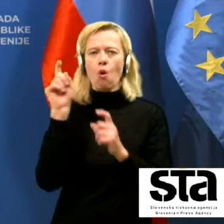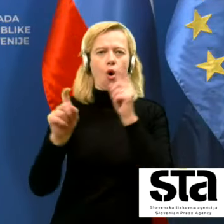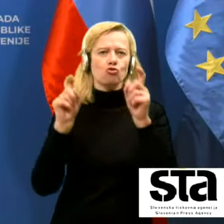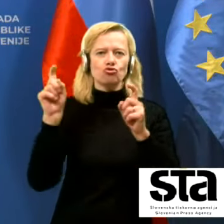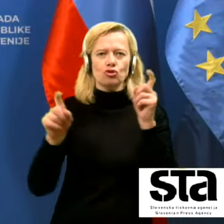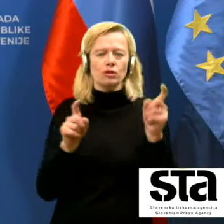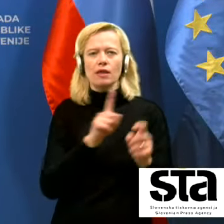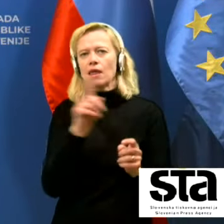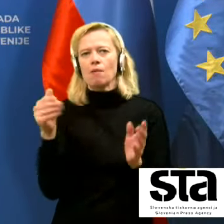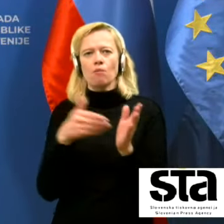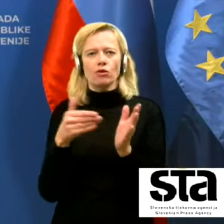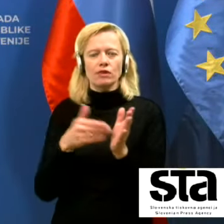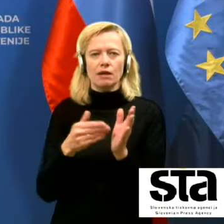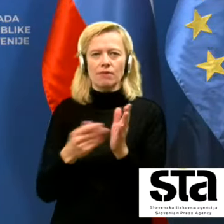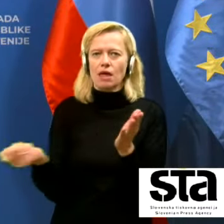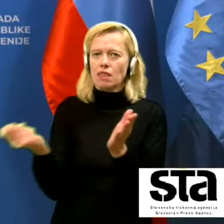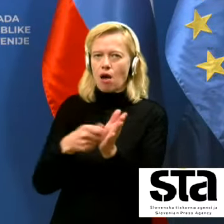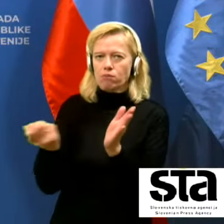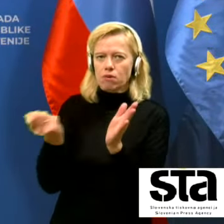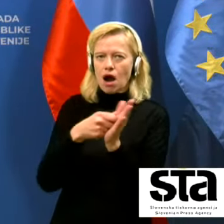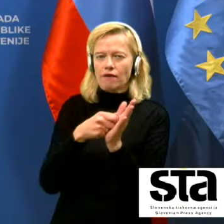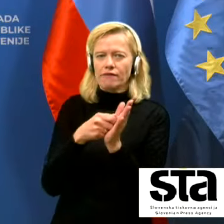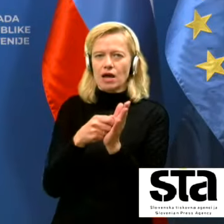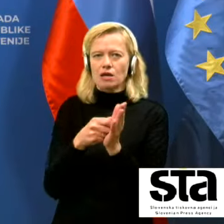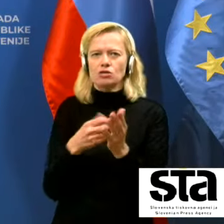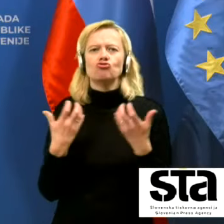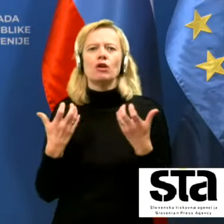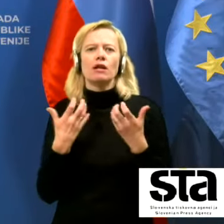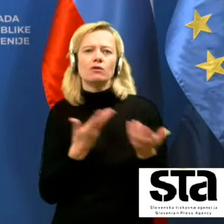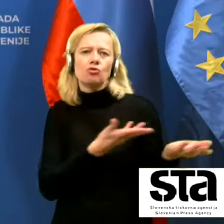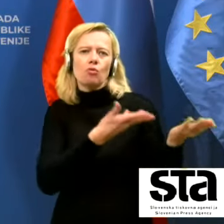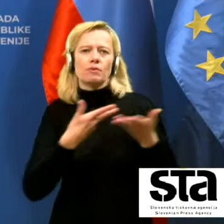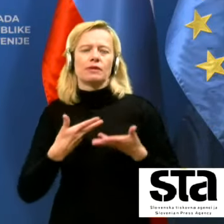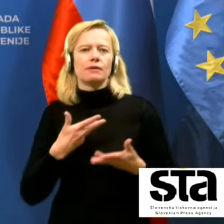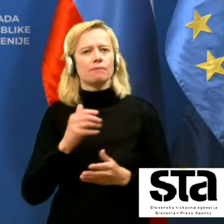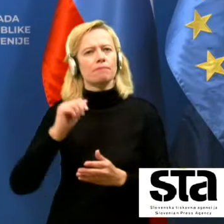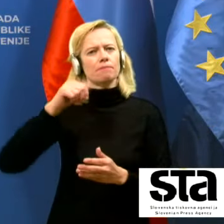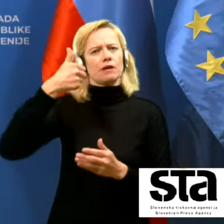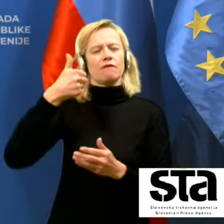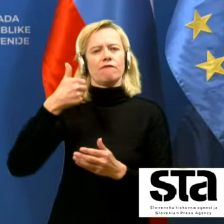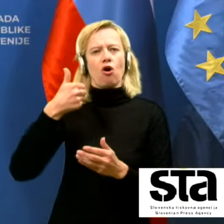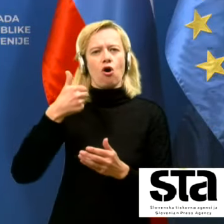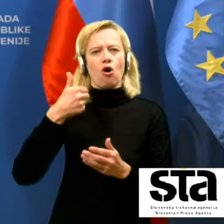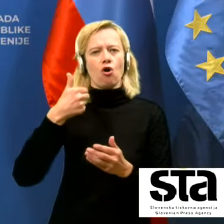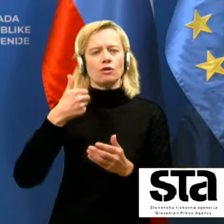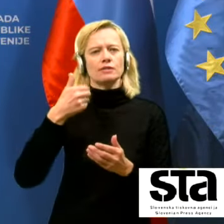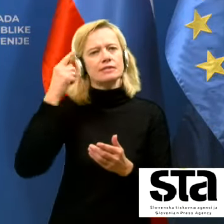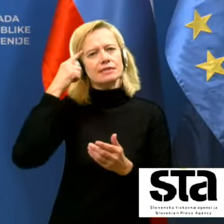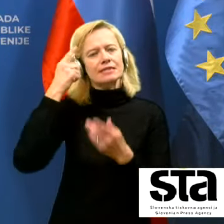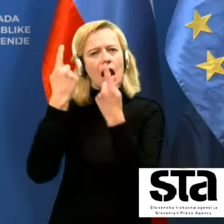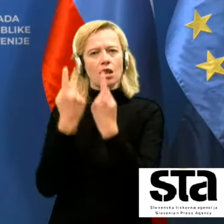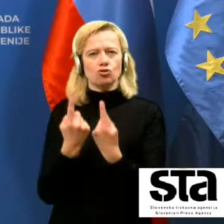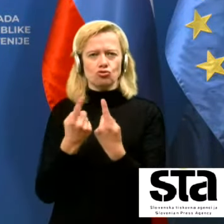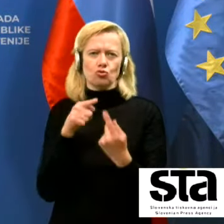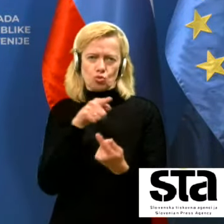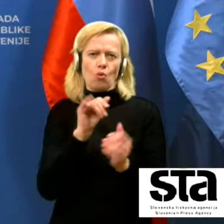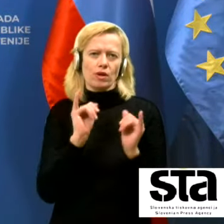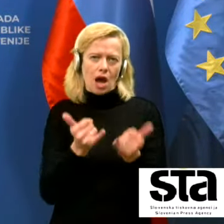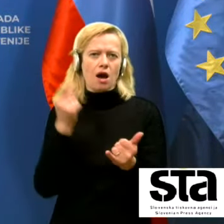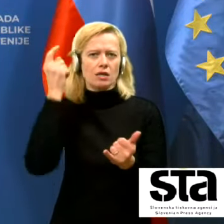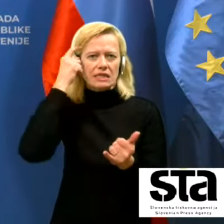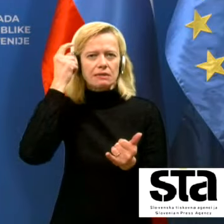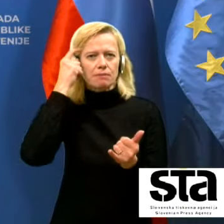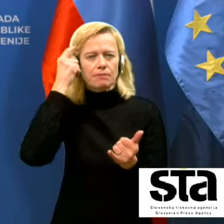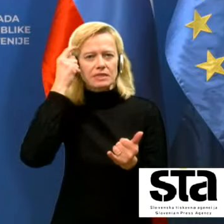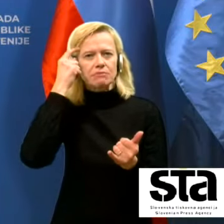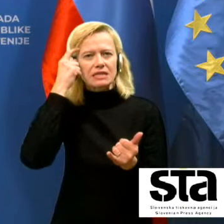nepotrebnih nabavah pač dobiti prvo dejansko stališče, da to je smiselno, da lahko